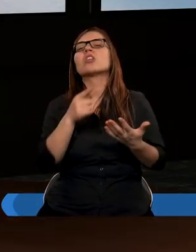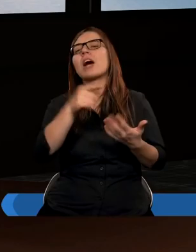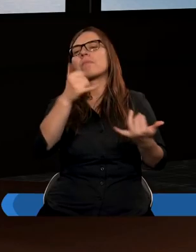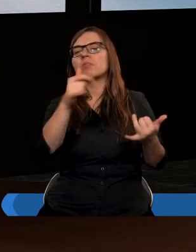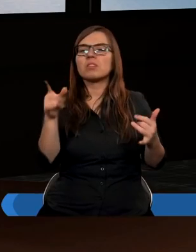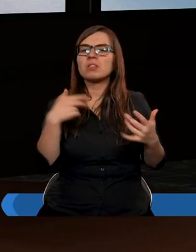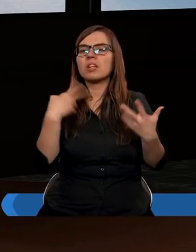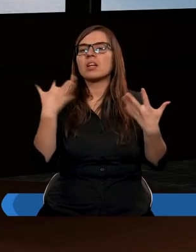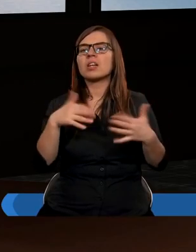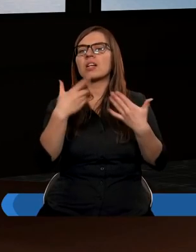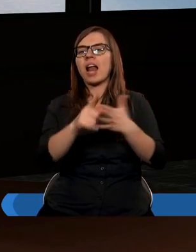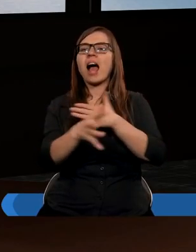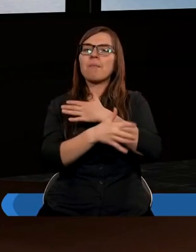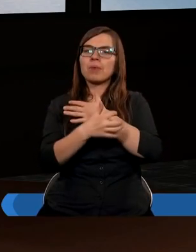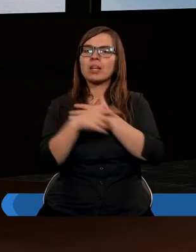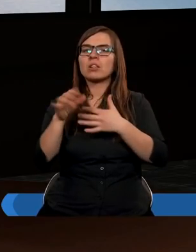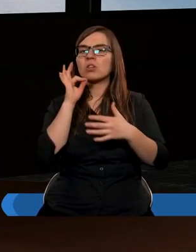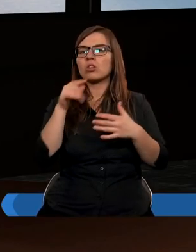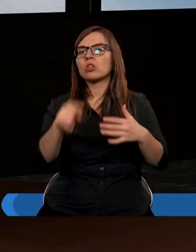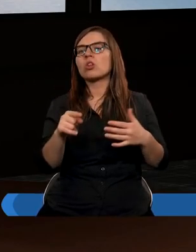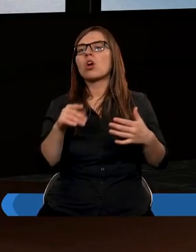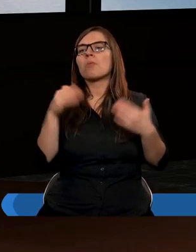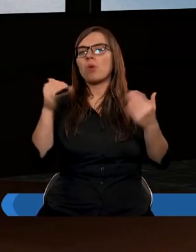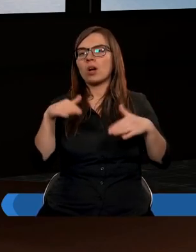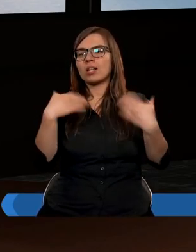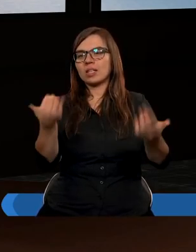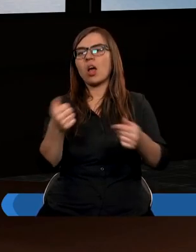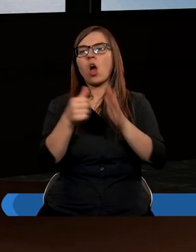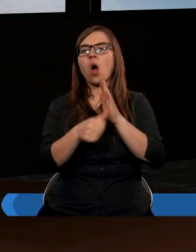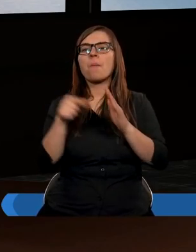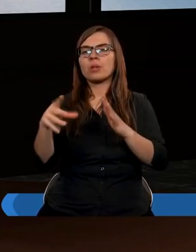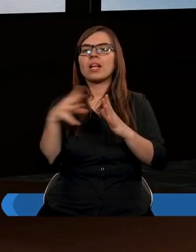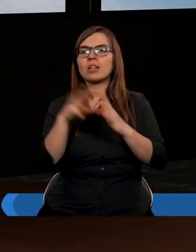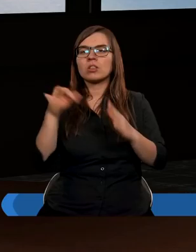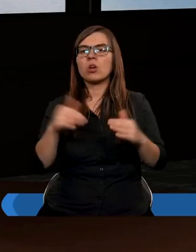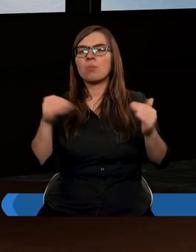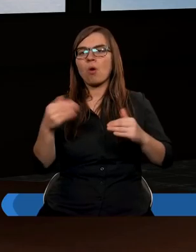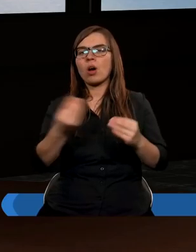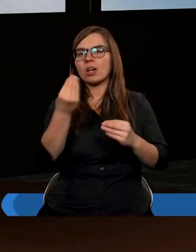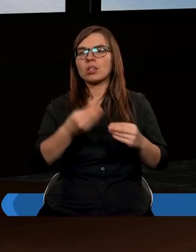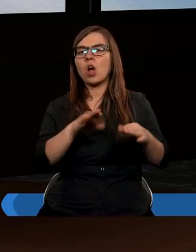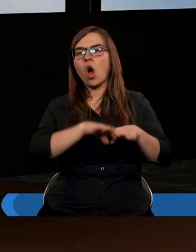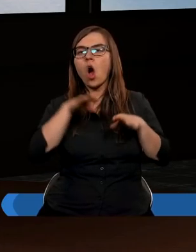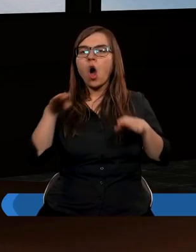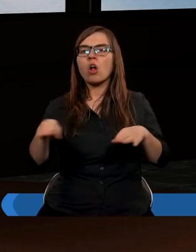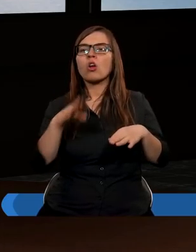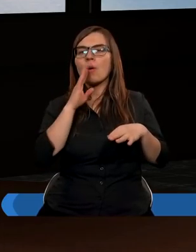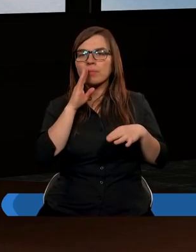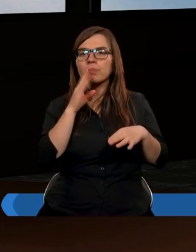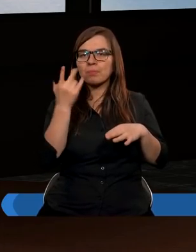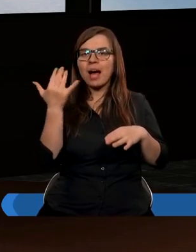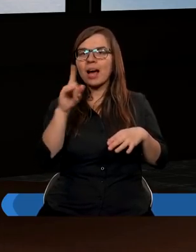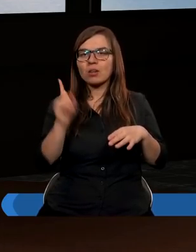Bo jeżeli ja na przykład chcę dać na biednych, to mogę dać. Oprócz tej dziesięciny mogę jeszcze jakieś tam